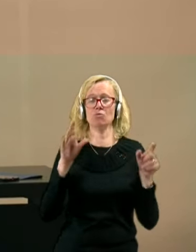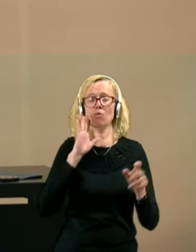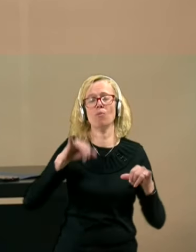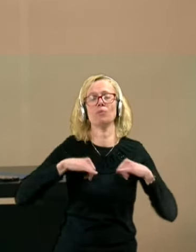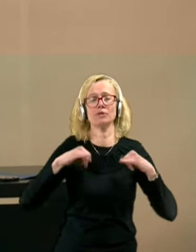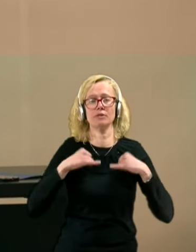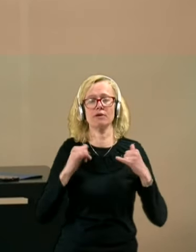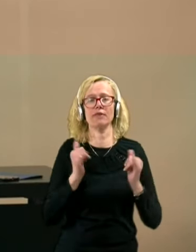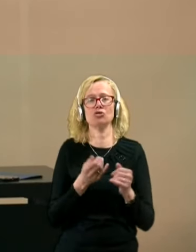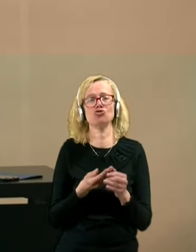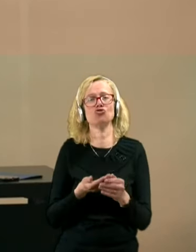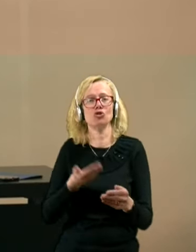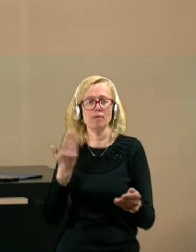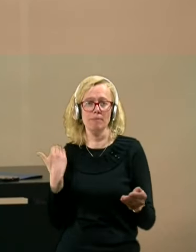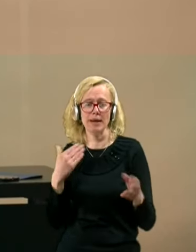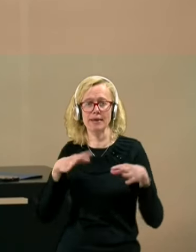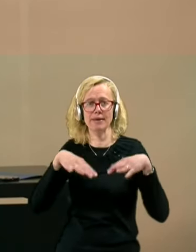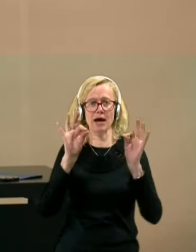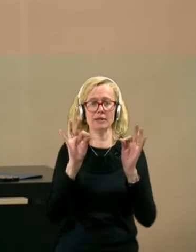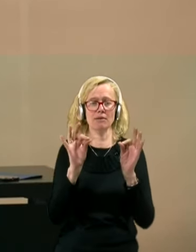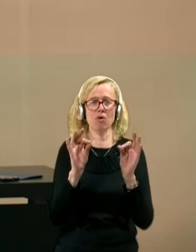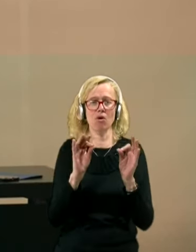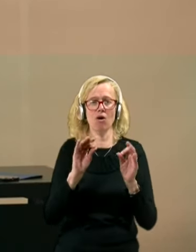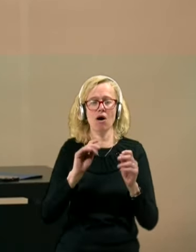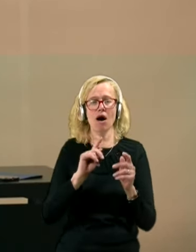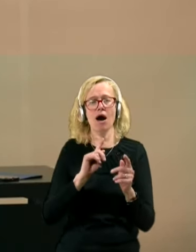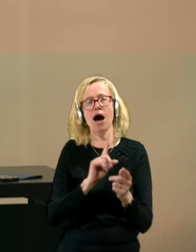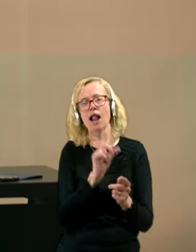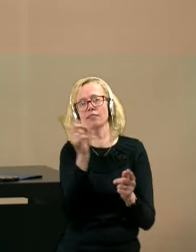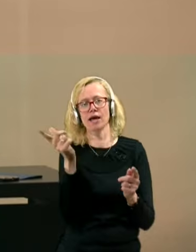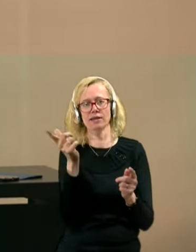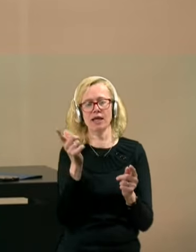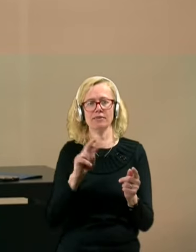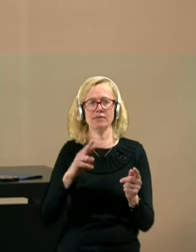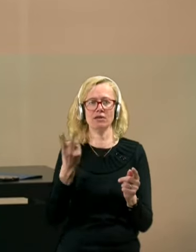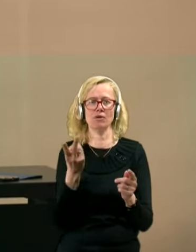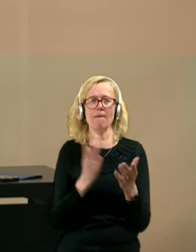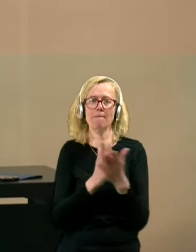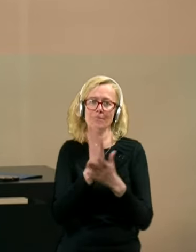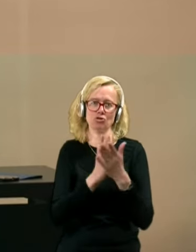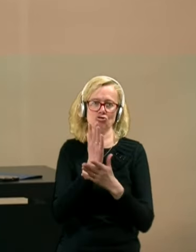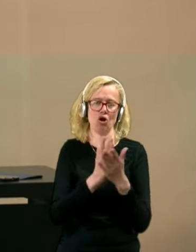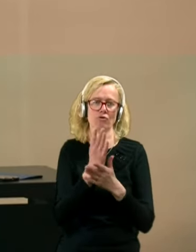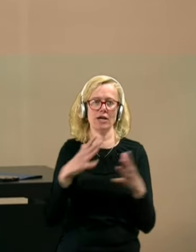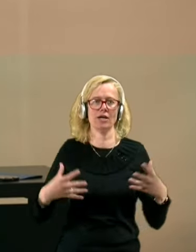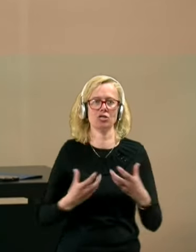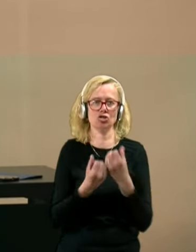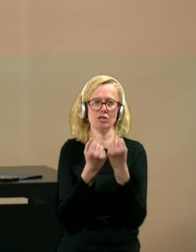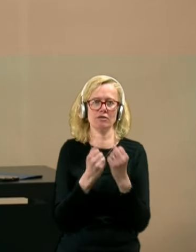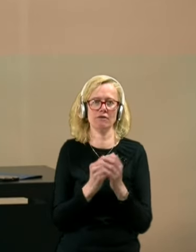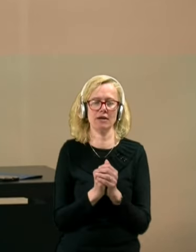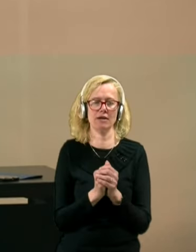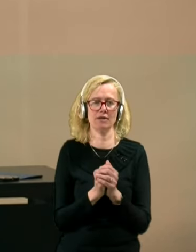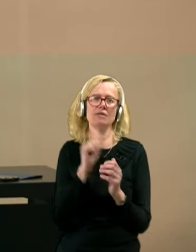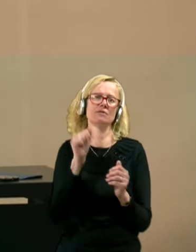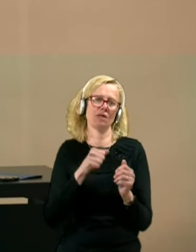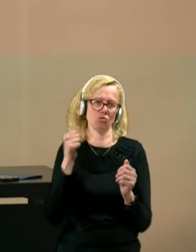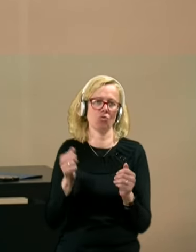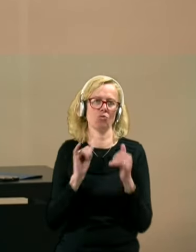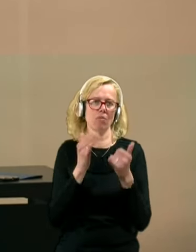čim prej najdemo alternativne poslovne rešitve za to, da bodo